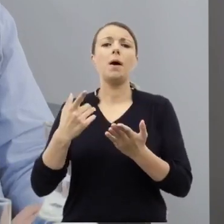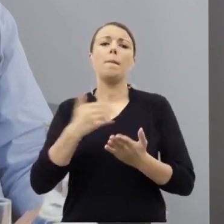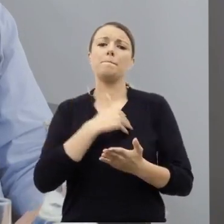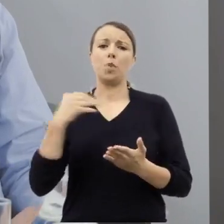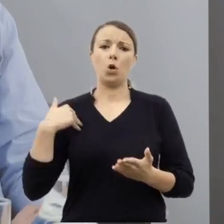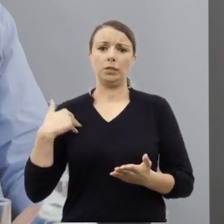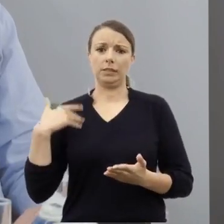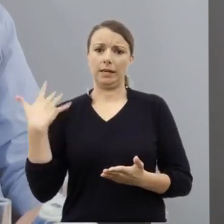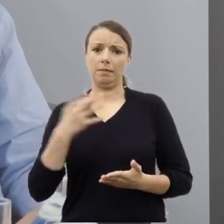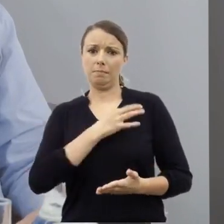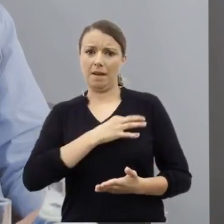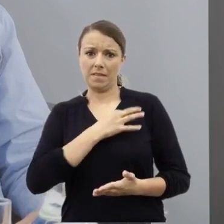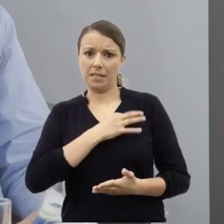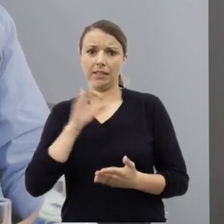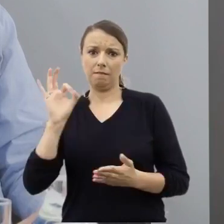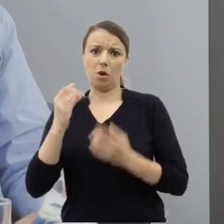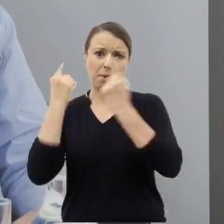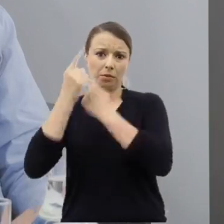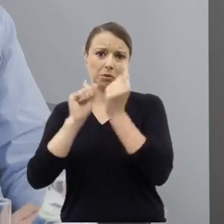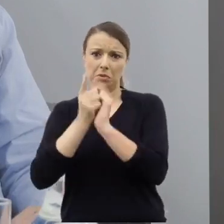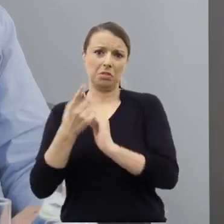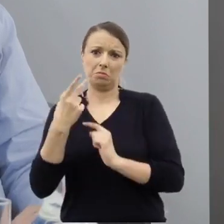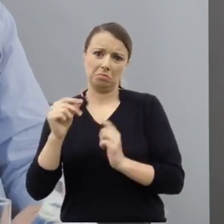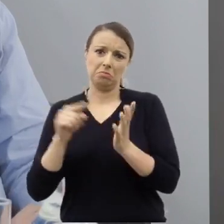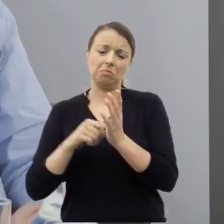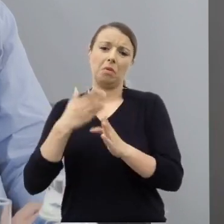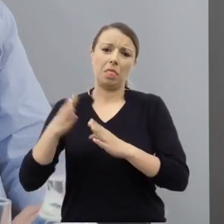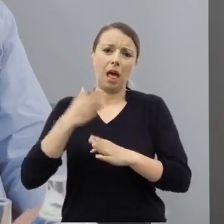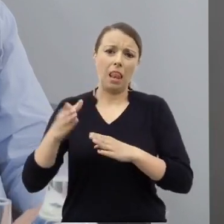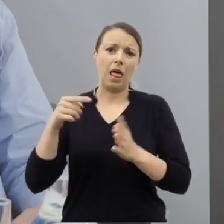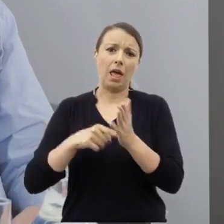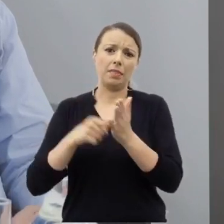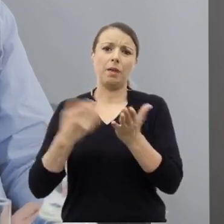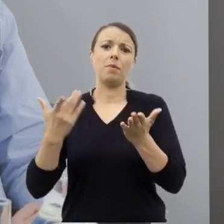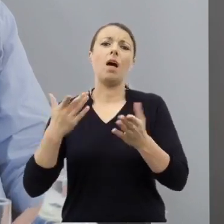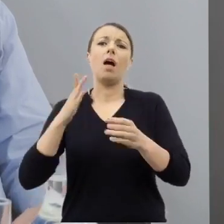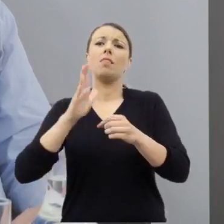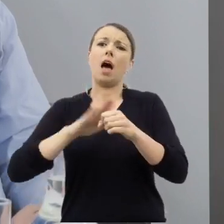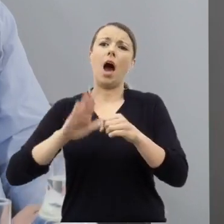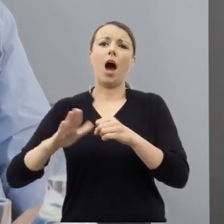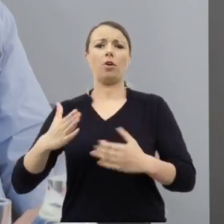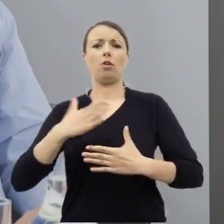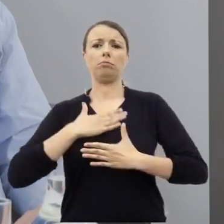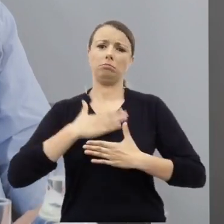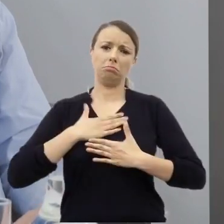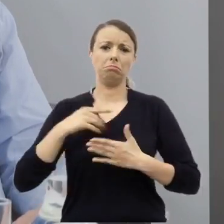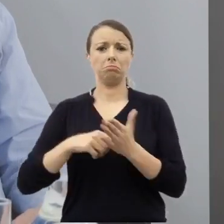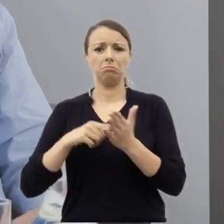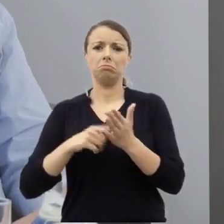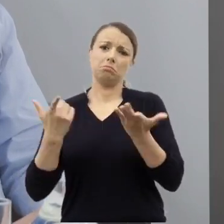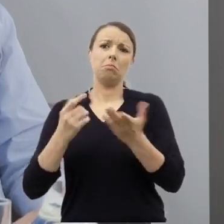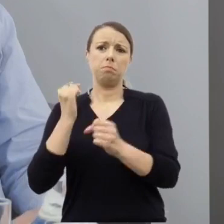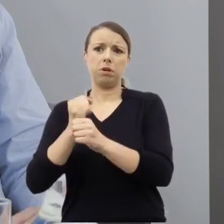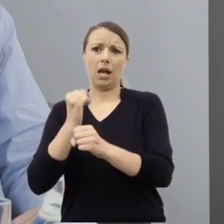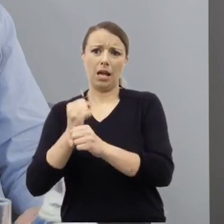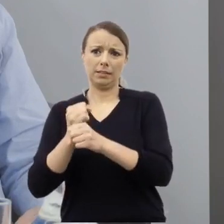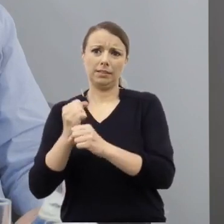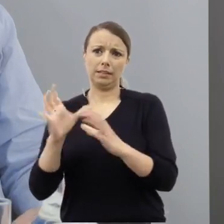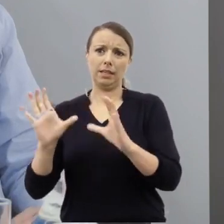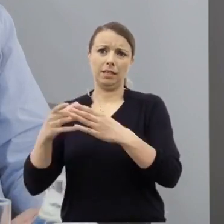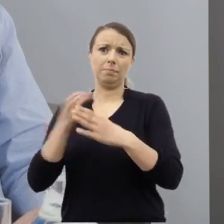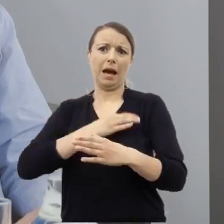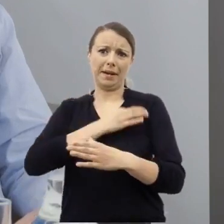Nadal Stronnictwo Narodowe, Stronnictwo Pracy, duża część ruchu ludowego opowiadała się za